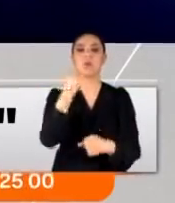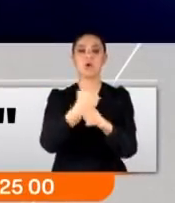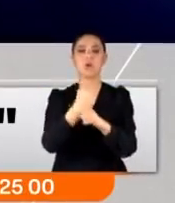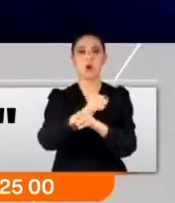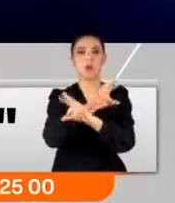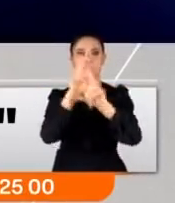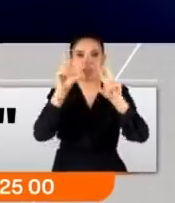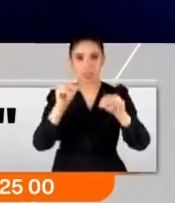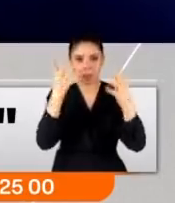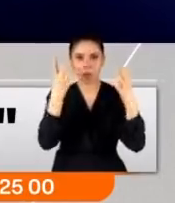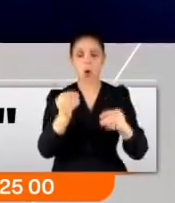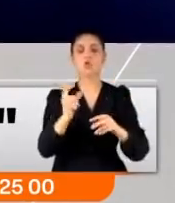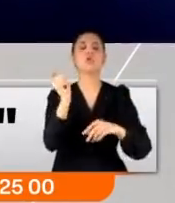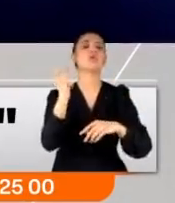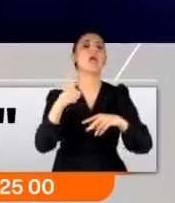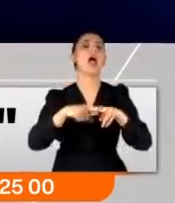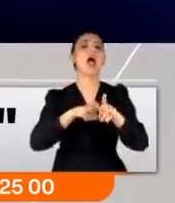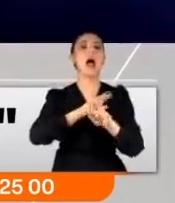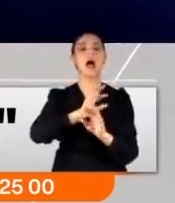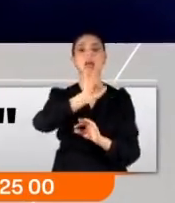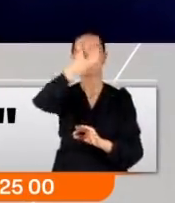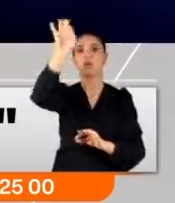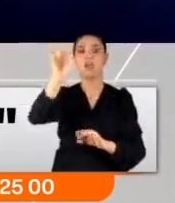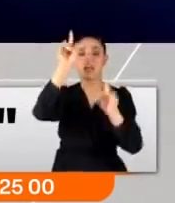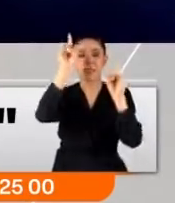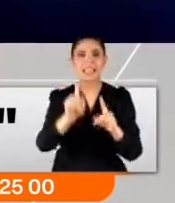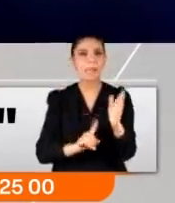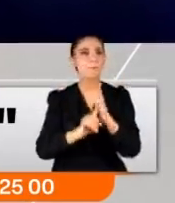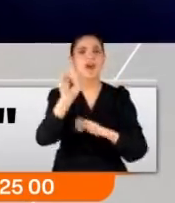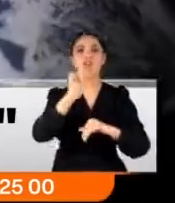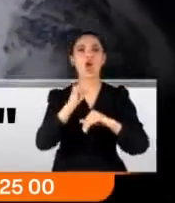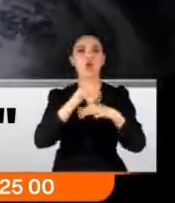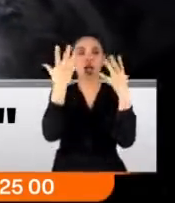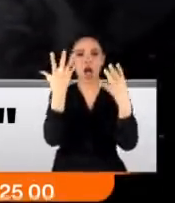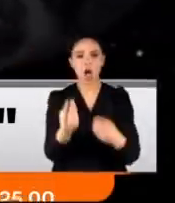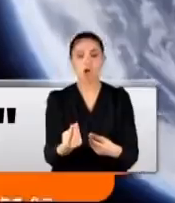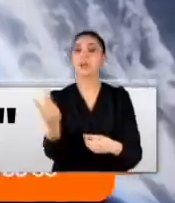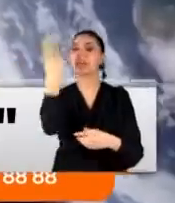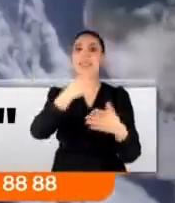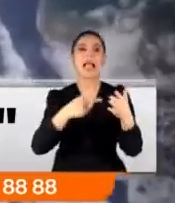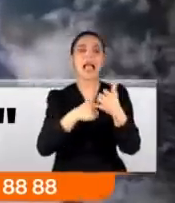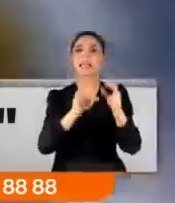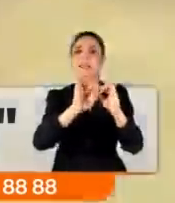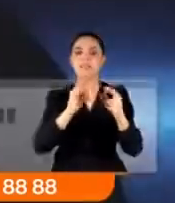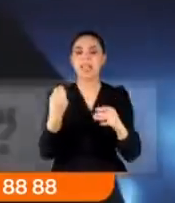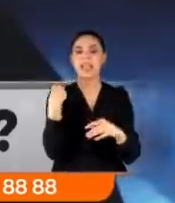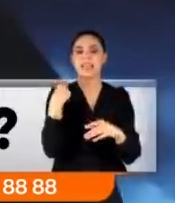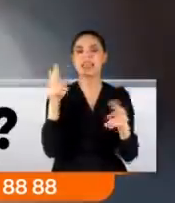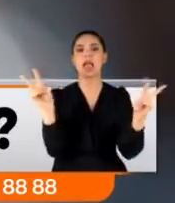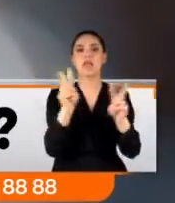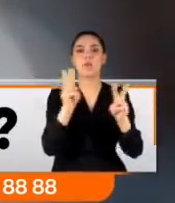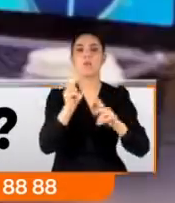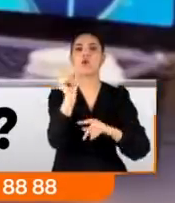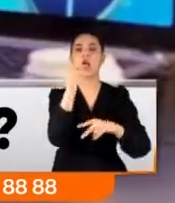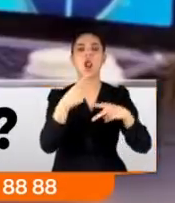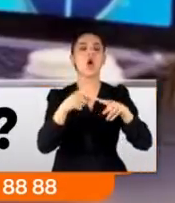tamamladığımızda Ay'a ulaşmayı başaran ülkelerden biri olacak. İkinci hedef yeni nesil uydu geliştirmede